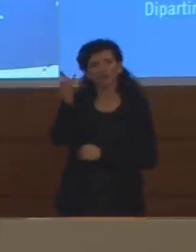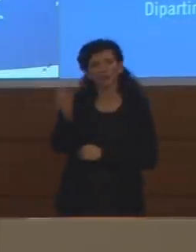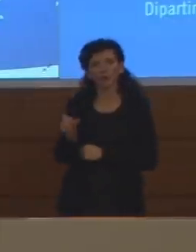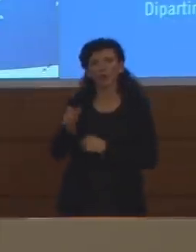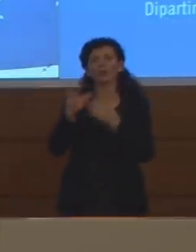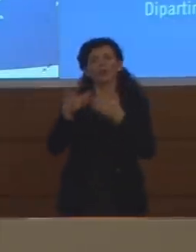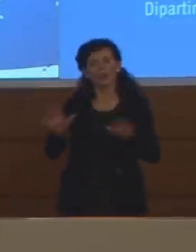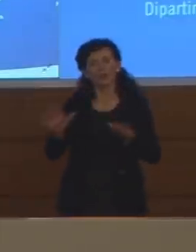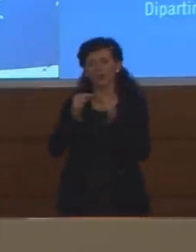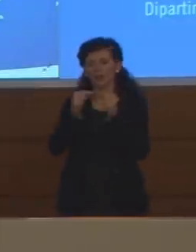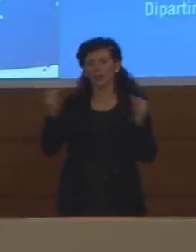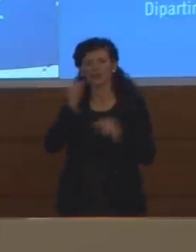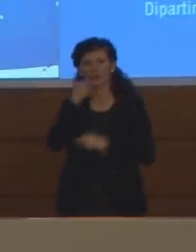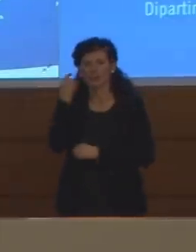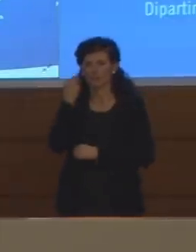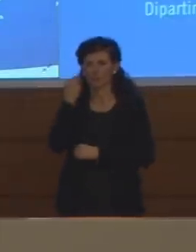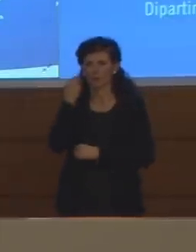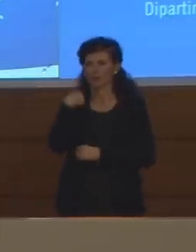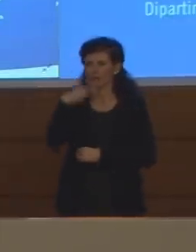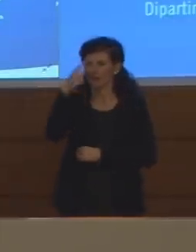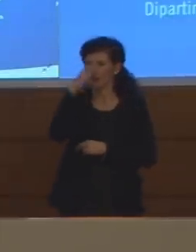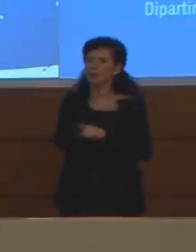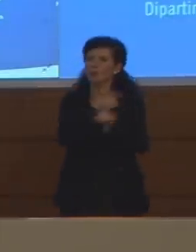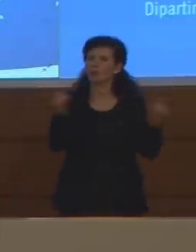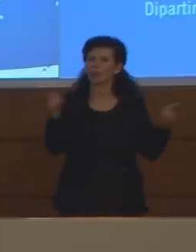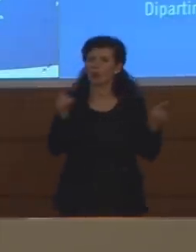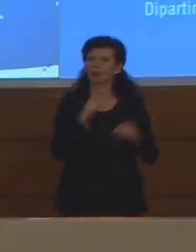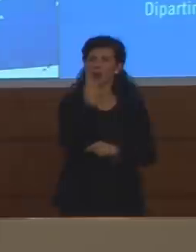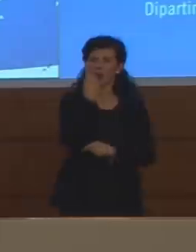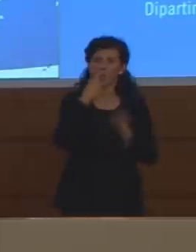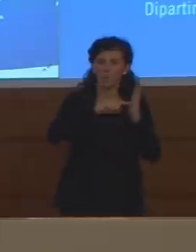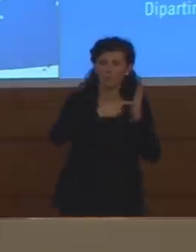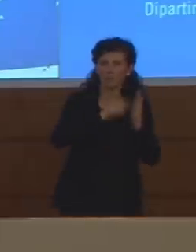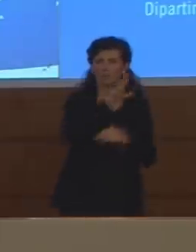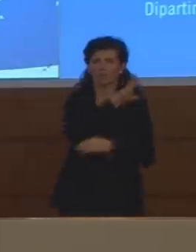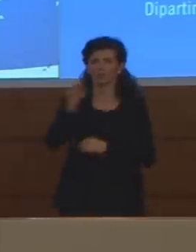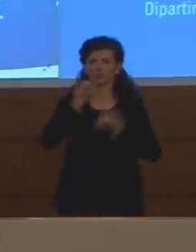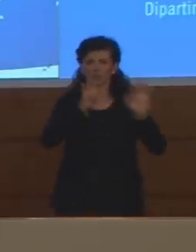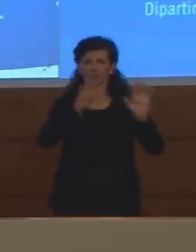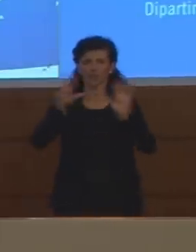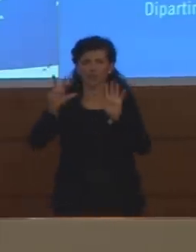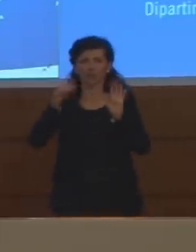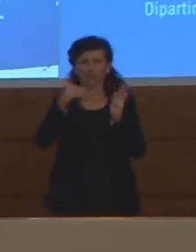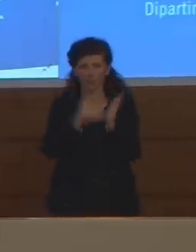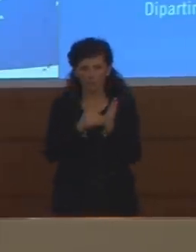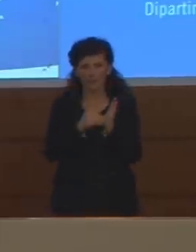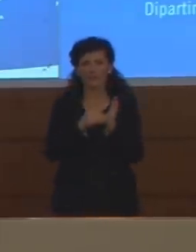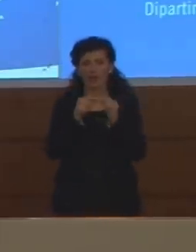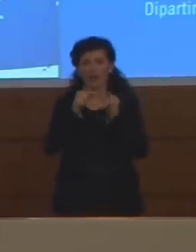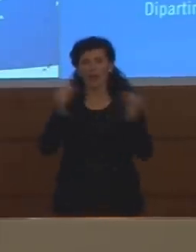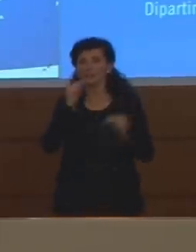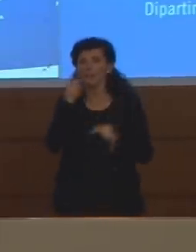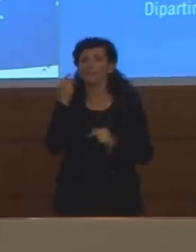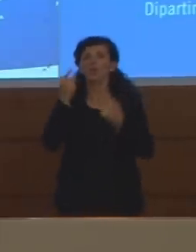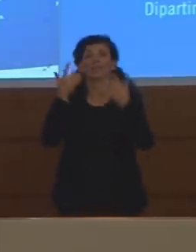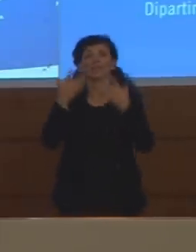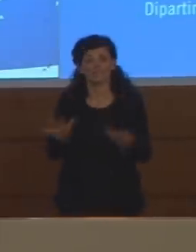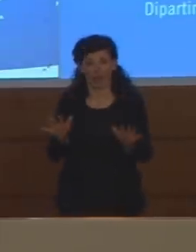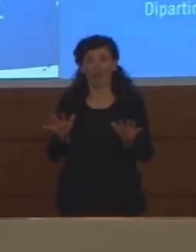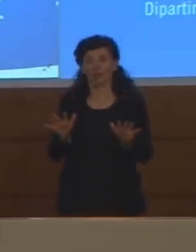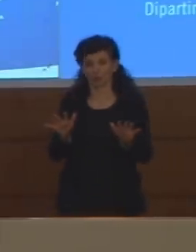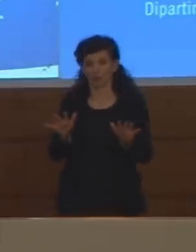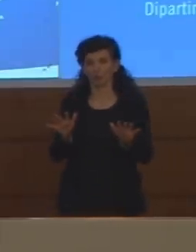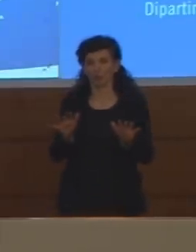complessivamente. Se vi ricordate, noi oggi siamo a 1.398.000 tamponi effettuati